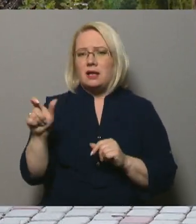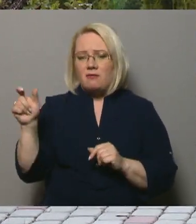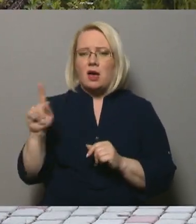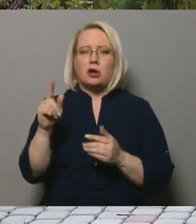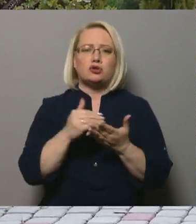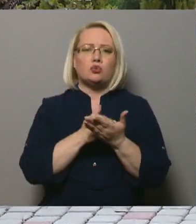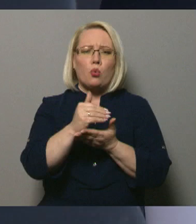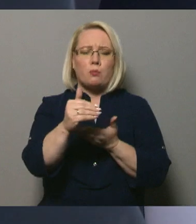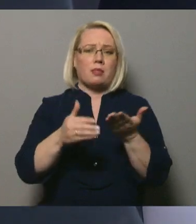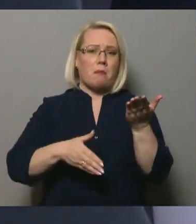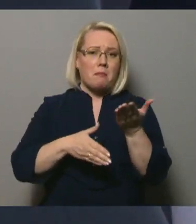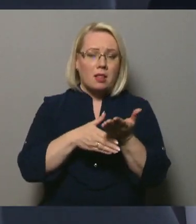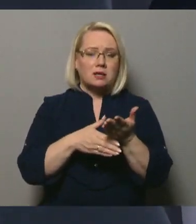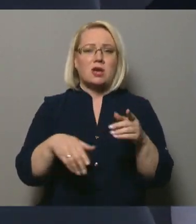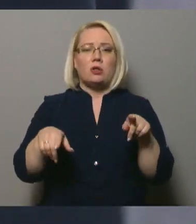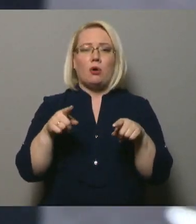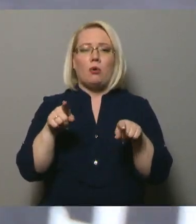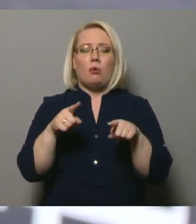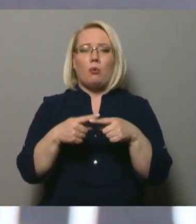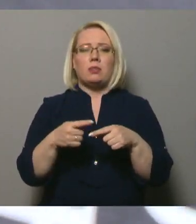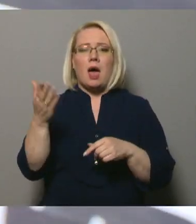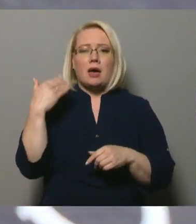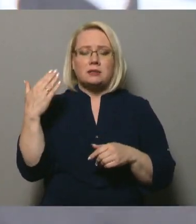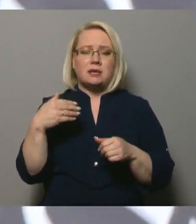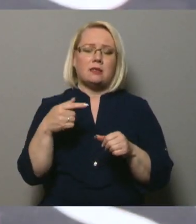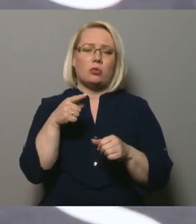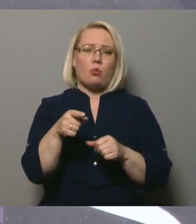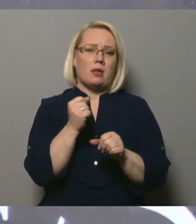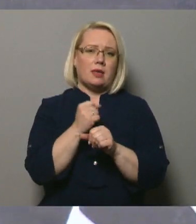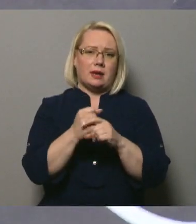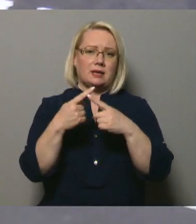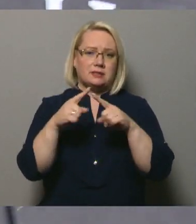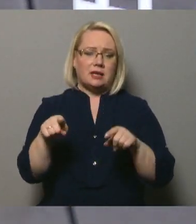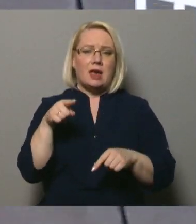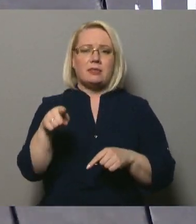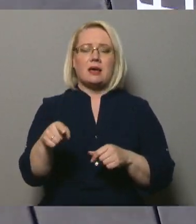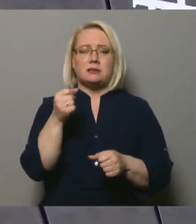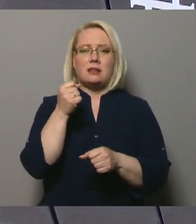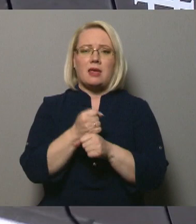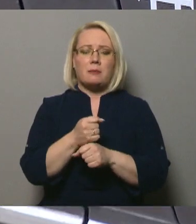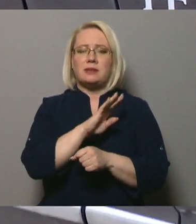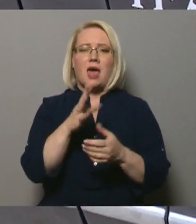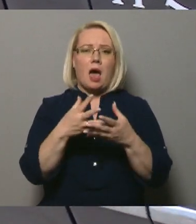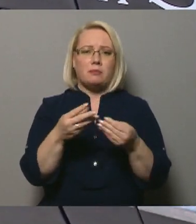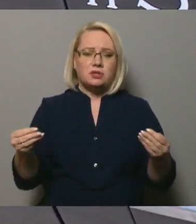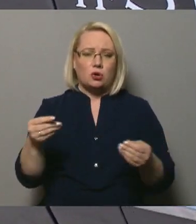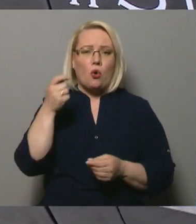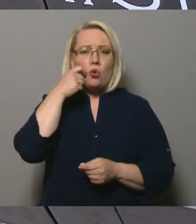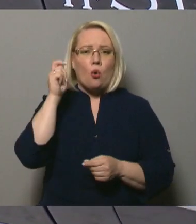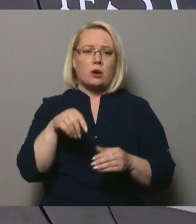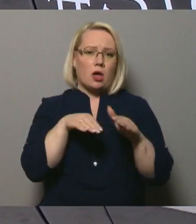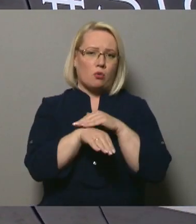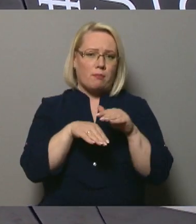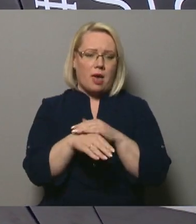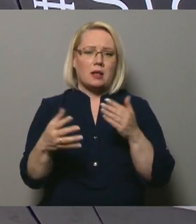nesautīgi palīdzēt, un viņi aicina to darīt arī citus, lai šis darbs neapsīkt un Ukraiņu bēgļi rastu glābiņa un